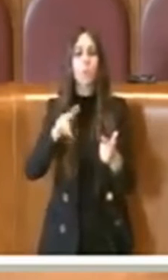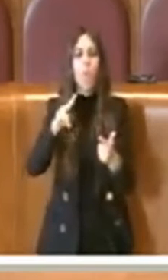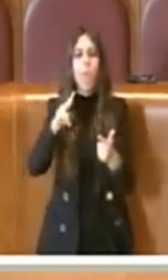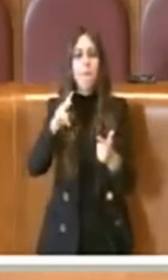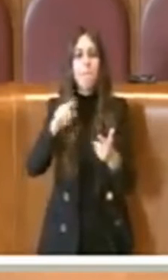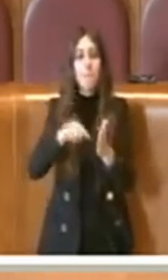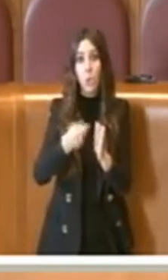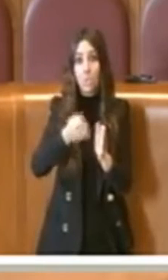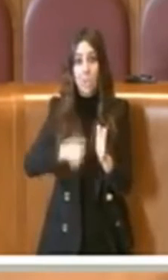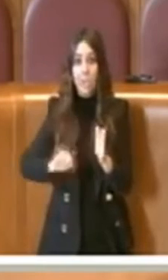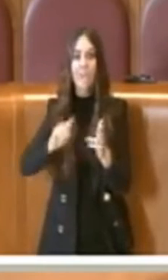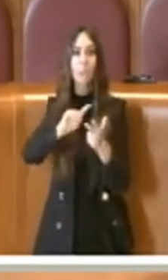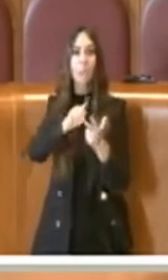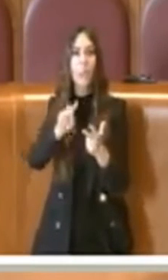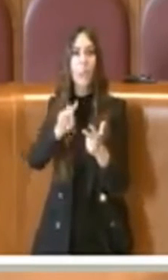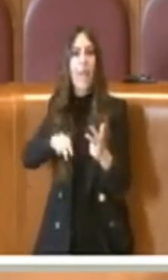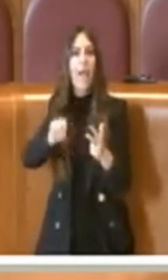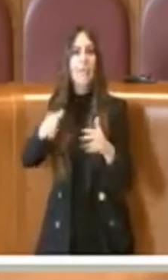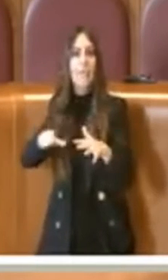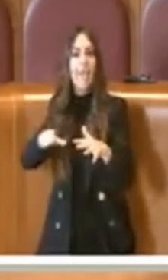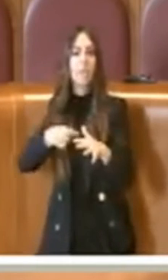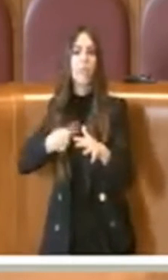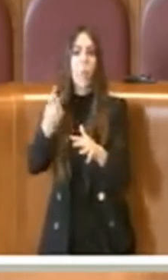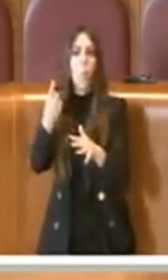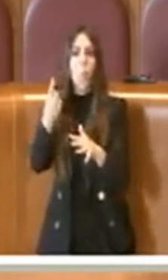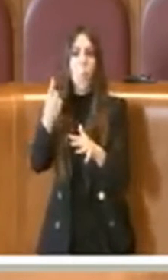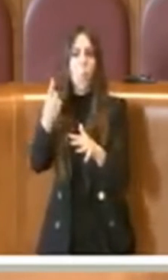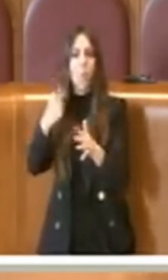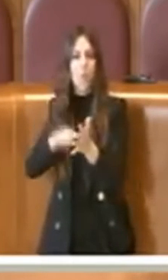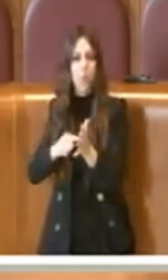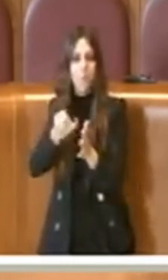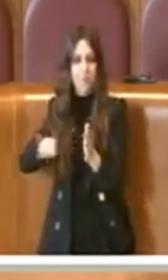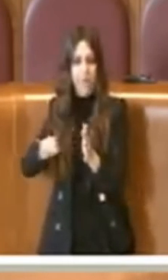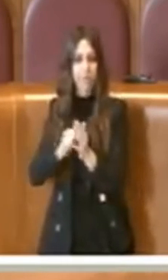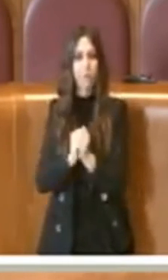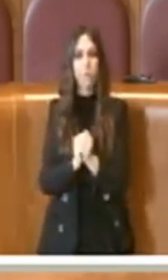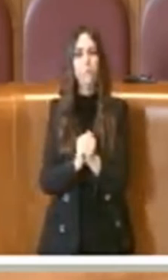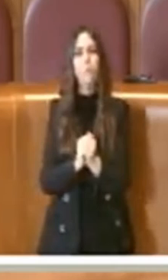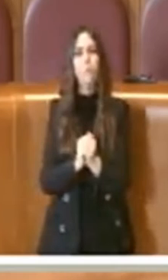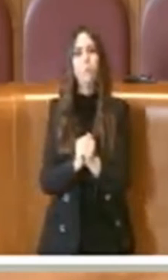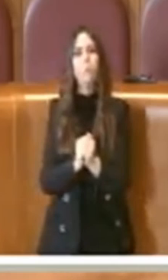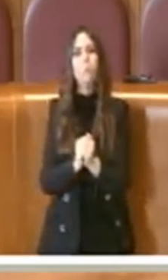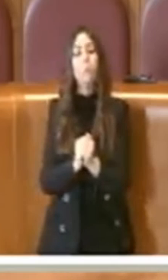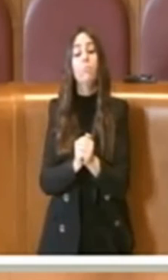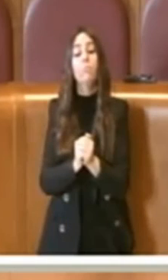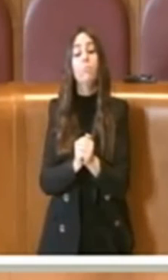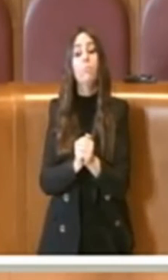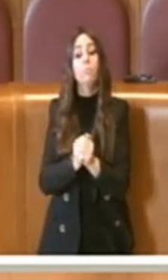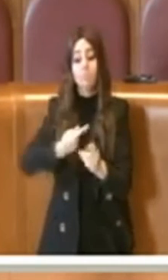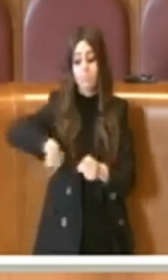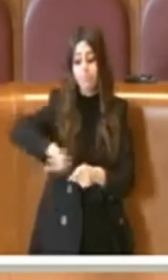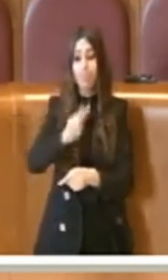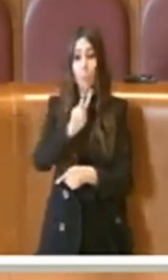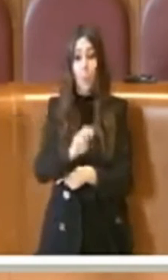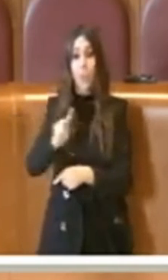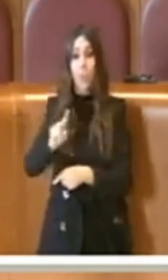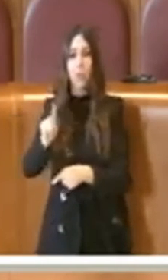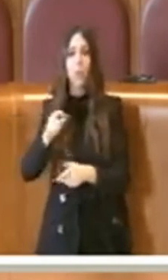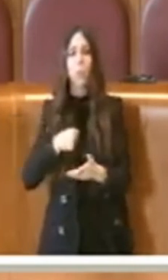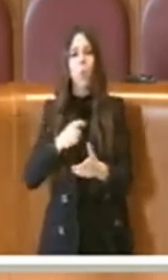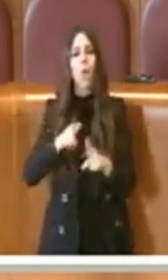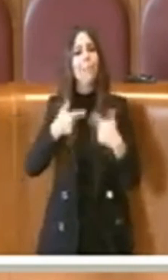nel 2016 un milione e mezzo. Noi nel 2021 abbiamo dato risorse al primo